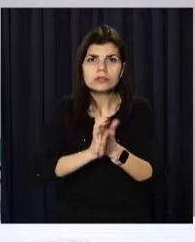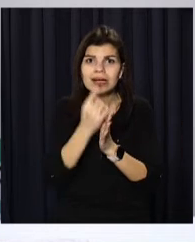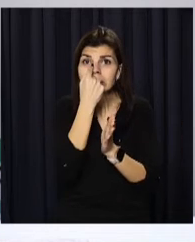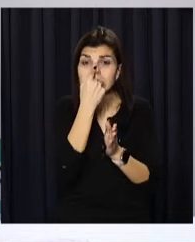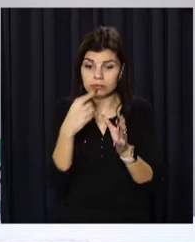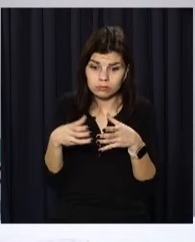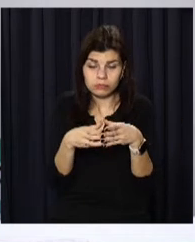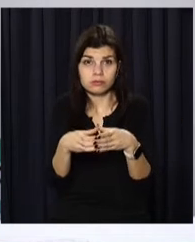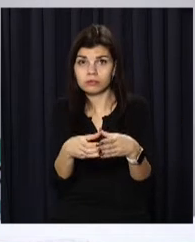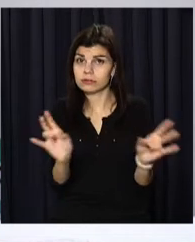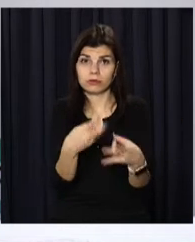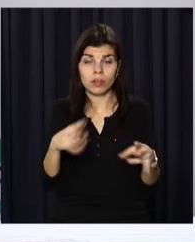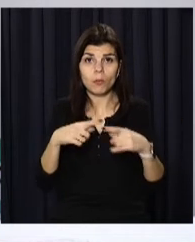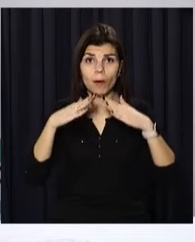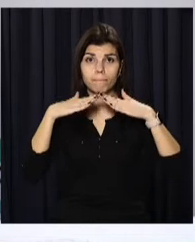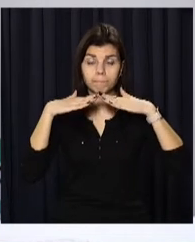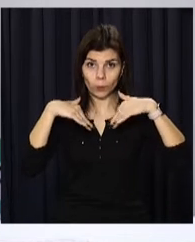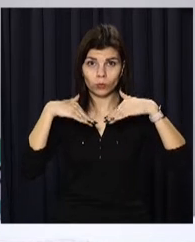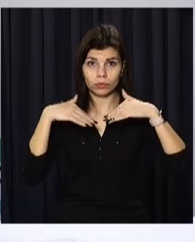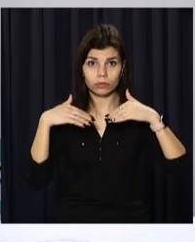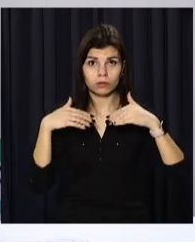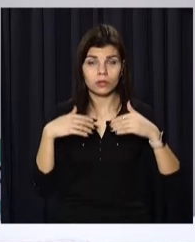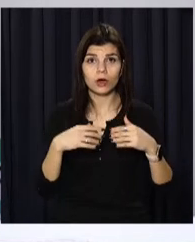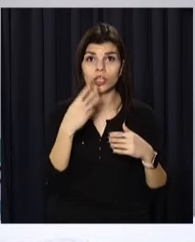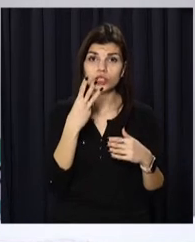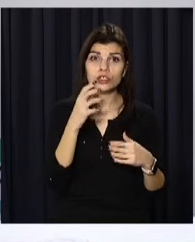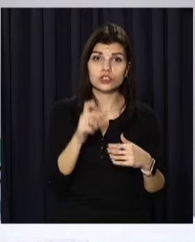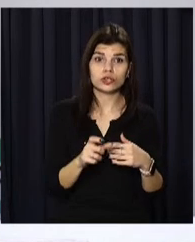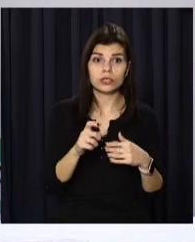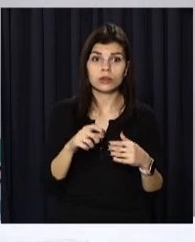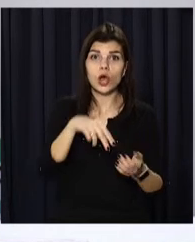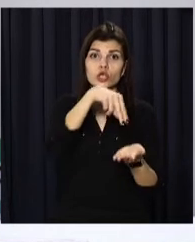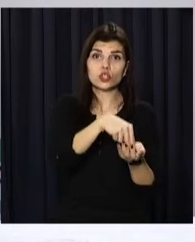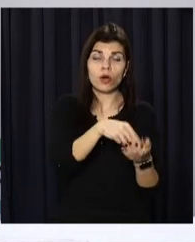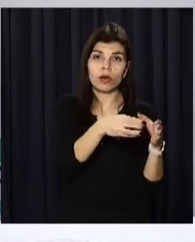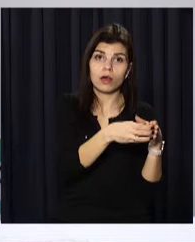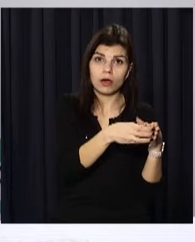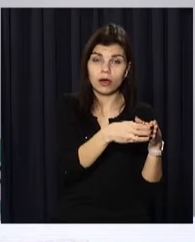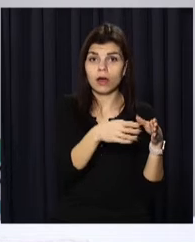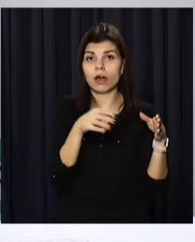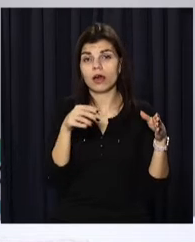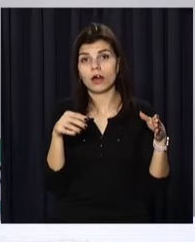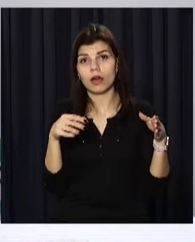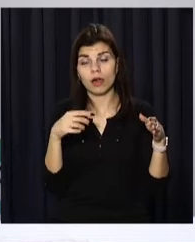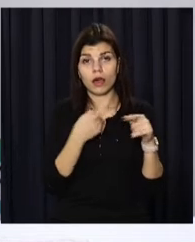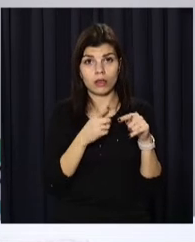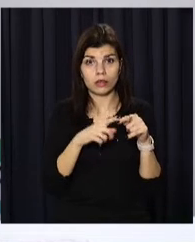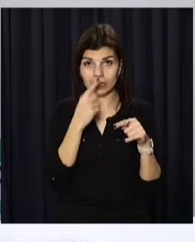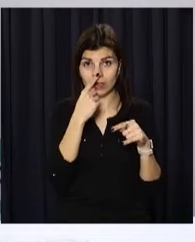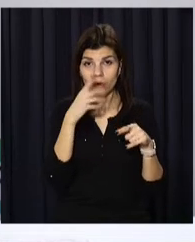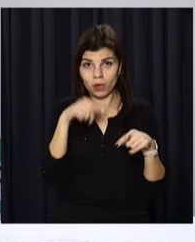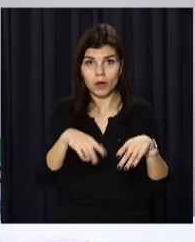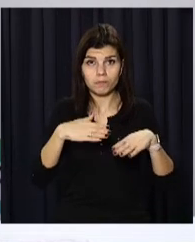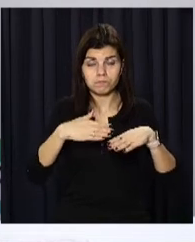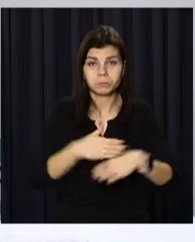в одному місці. Тобто, не повинно, що три чоловіка всти в одному місці. Це може спричинити розкол